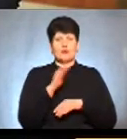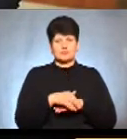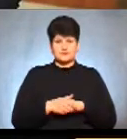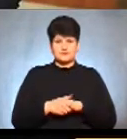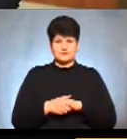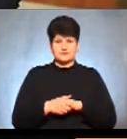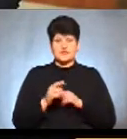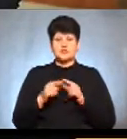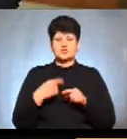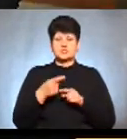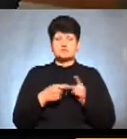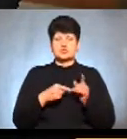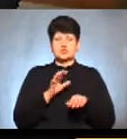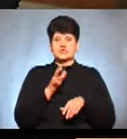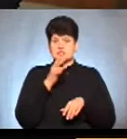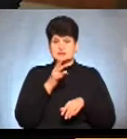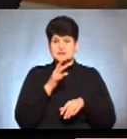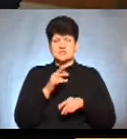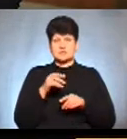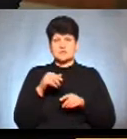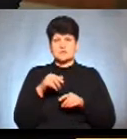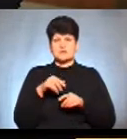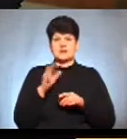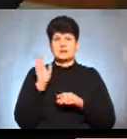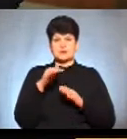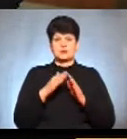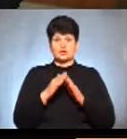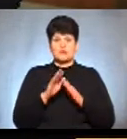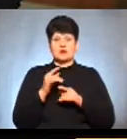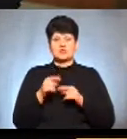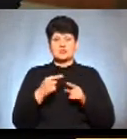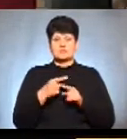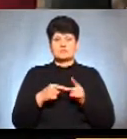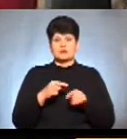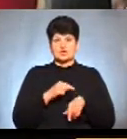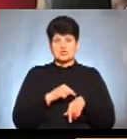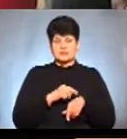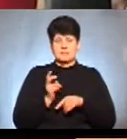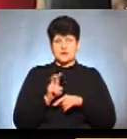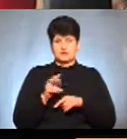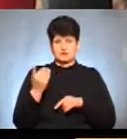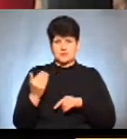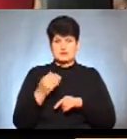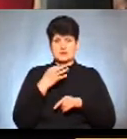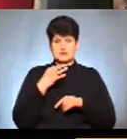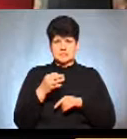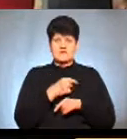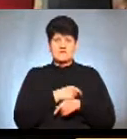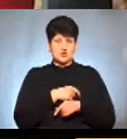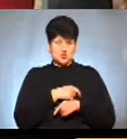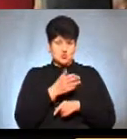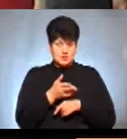через полчаса йди додому, прийдемо через полчаса до тебе. Ну, я прийшов, сказав діжурній,